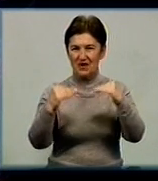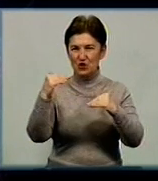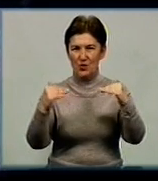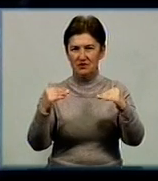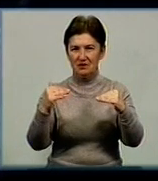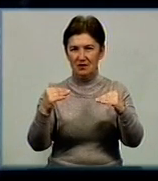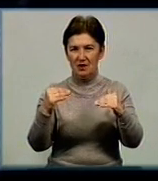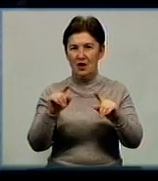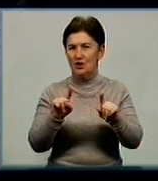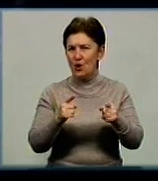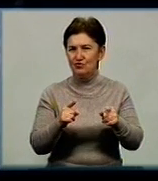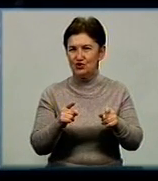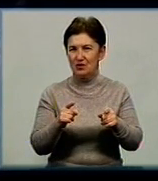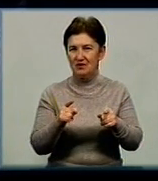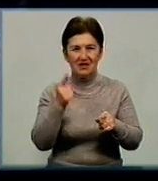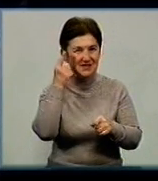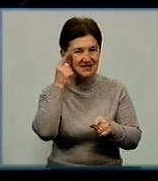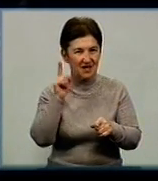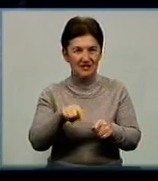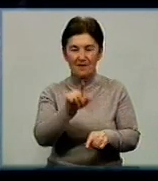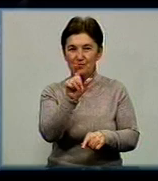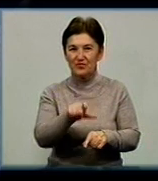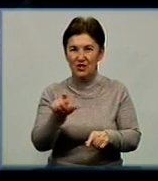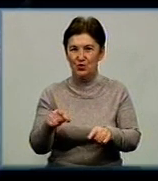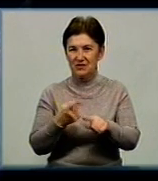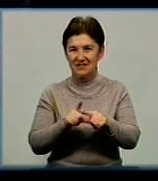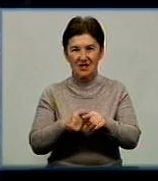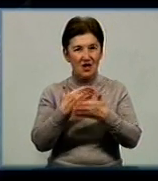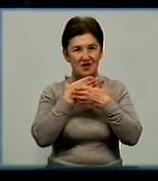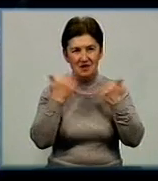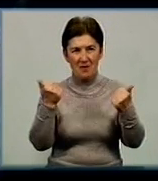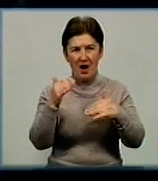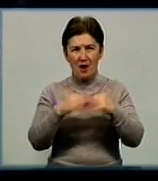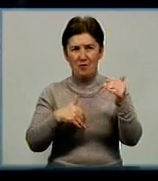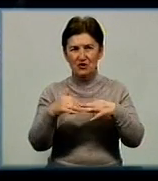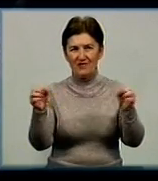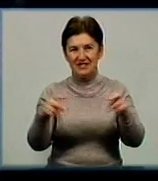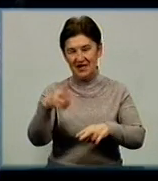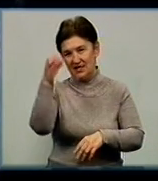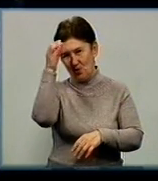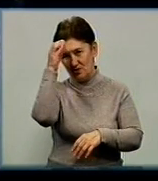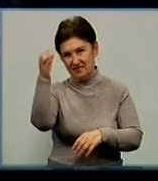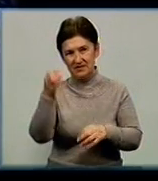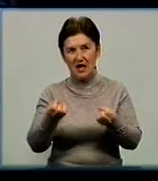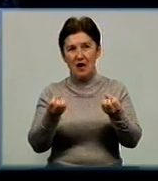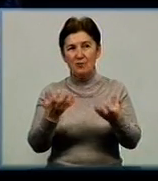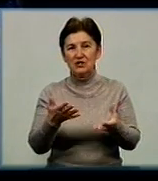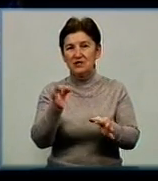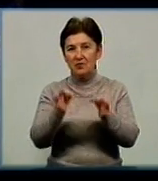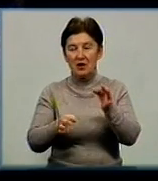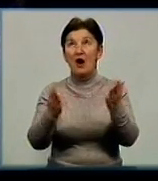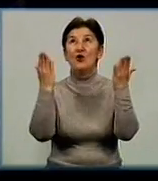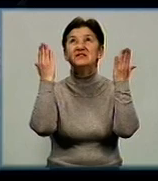голосом, тому що, знаєте, людина, яка не має професійної освіти вокальної, в нього просто природа. Господь Бог